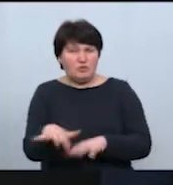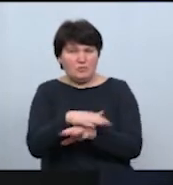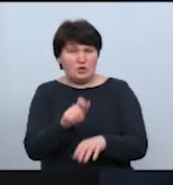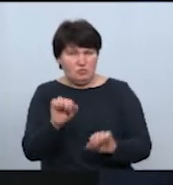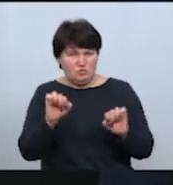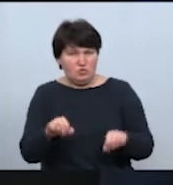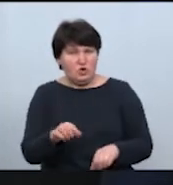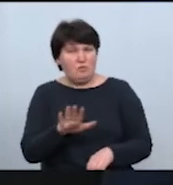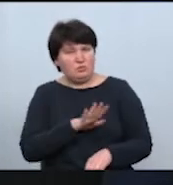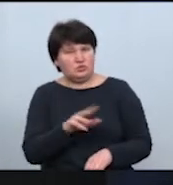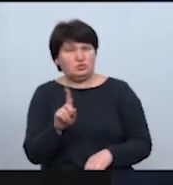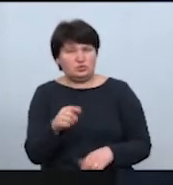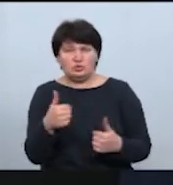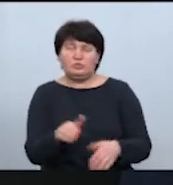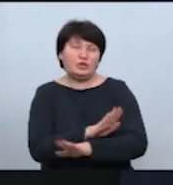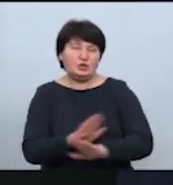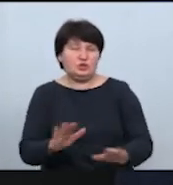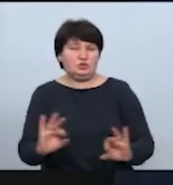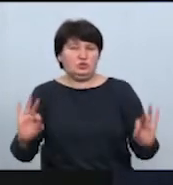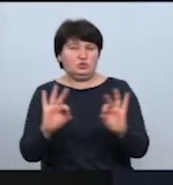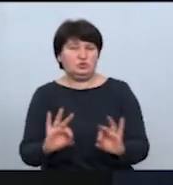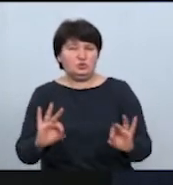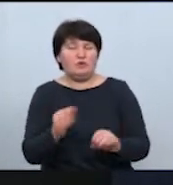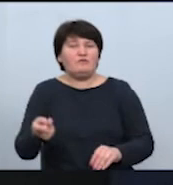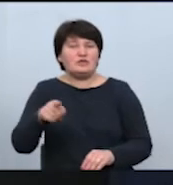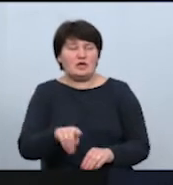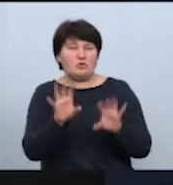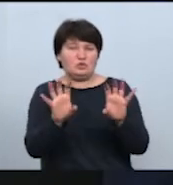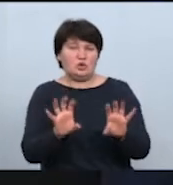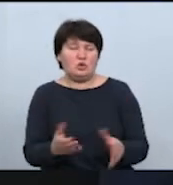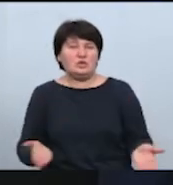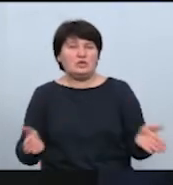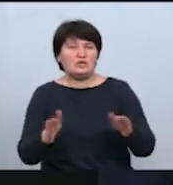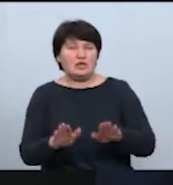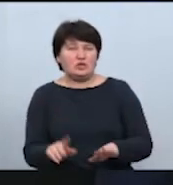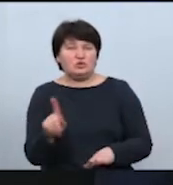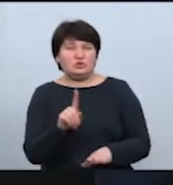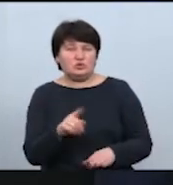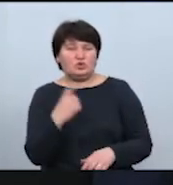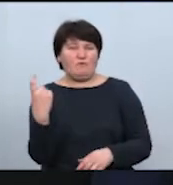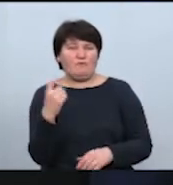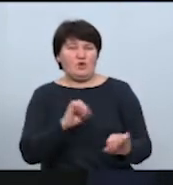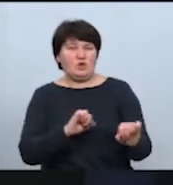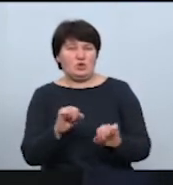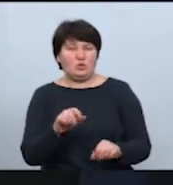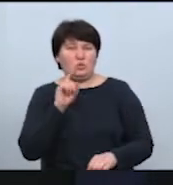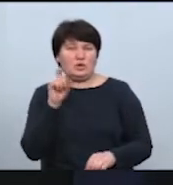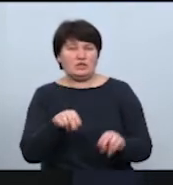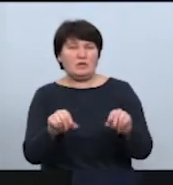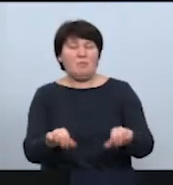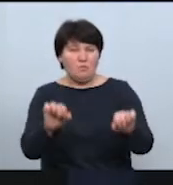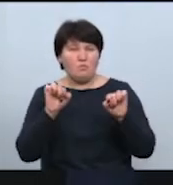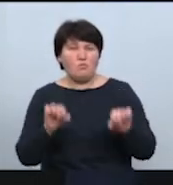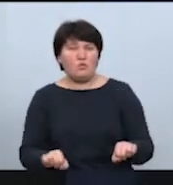добре? Ні, нічого. Тому що в цьому законі залишилося, що володіти українською землею можуть